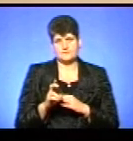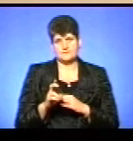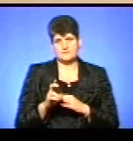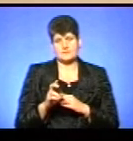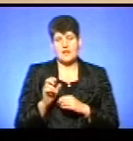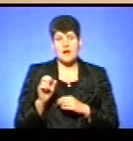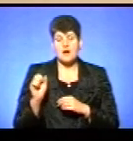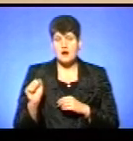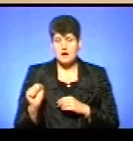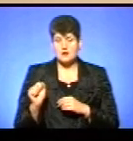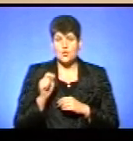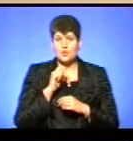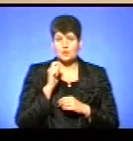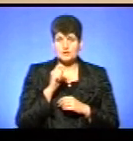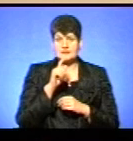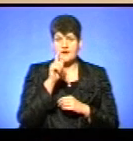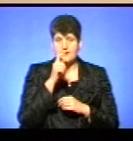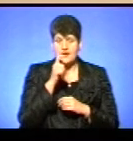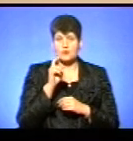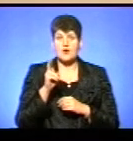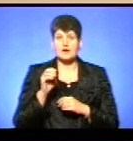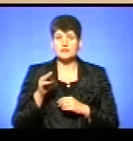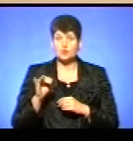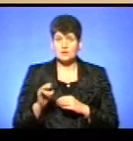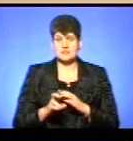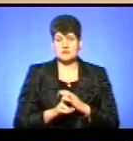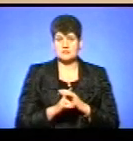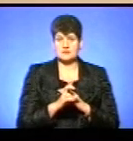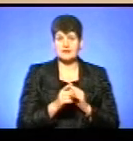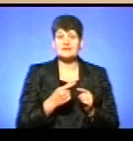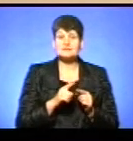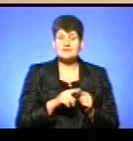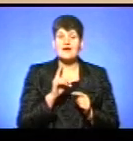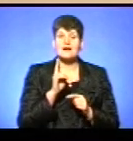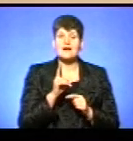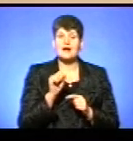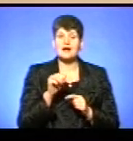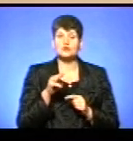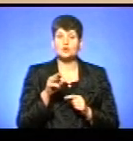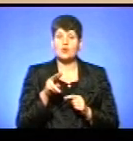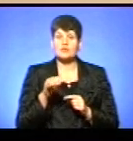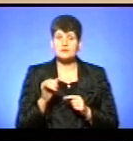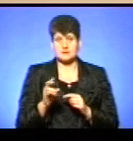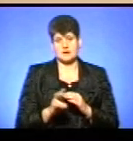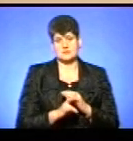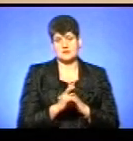А українська, греко-католицька церква є католицькою церквою.